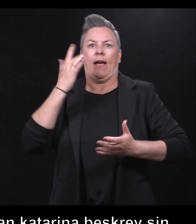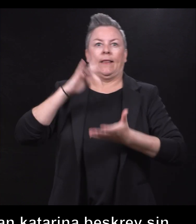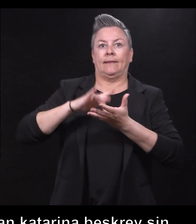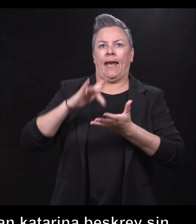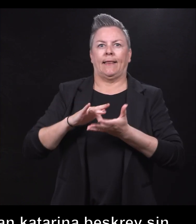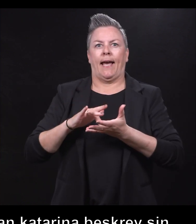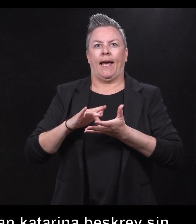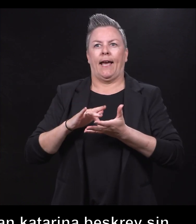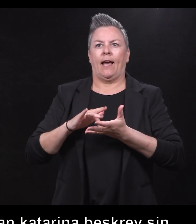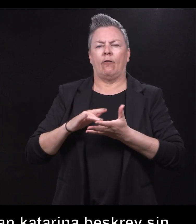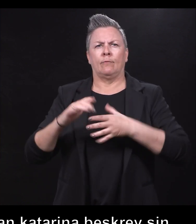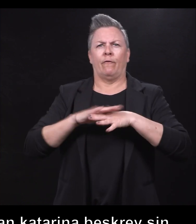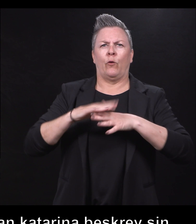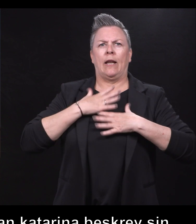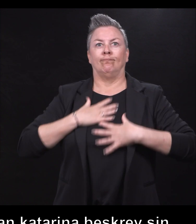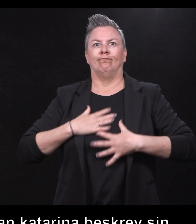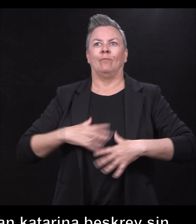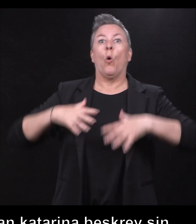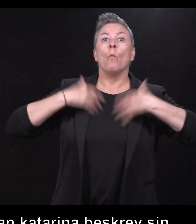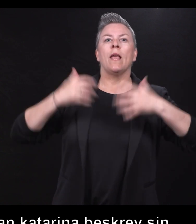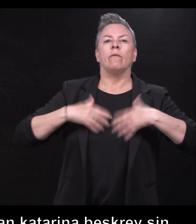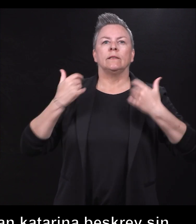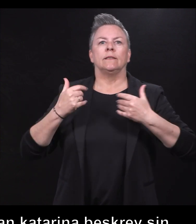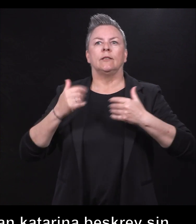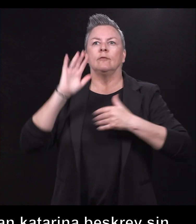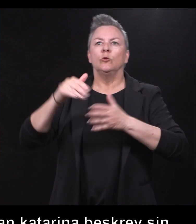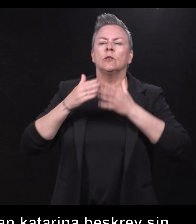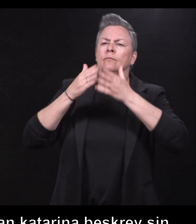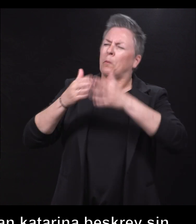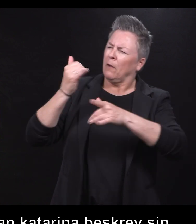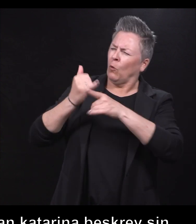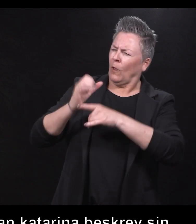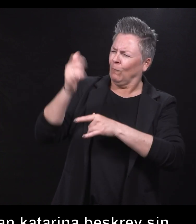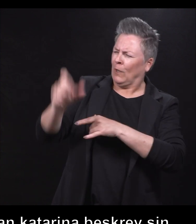det å kjenne på opplevelsene og være til nytte. Hvordan var det for deg?